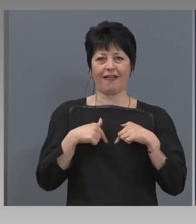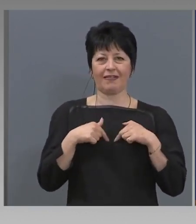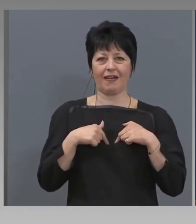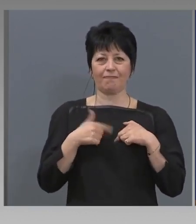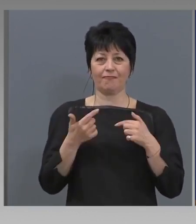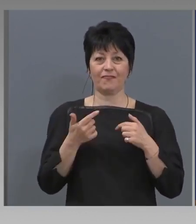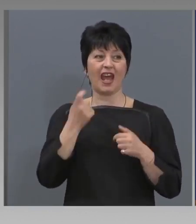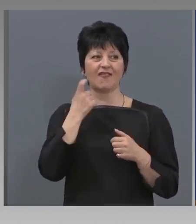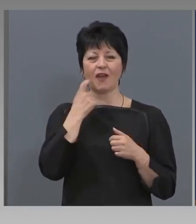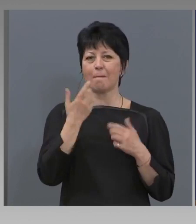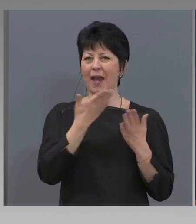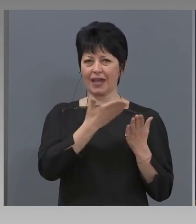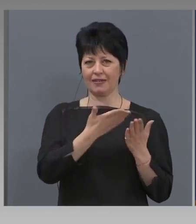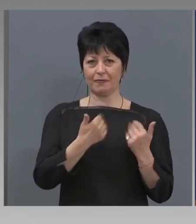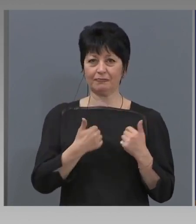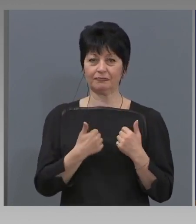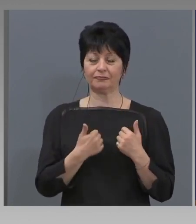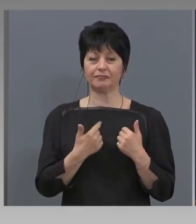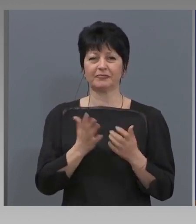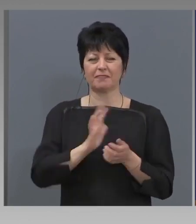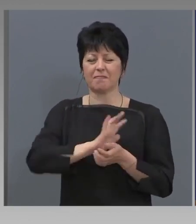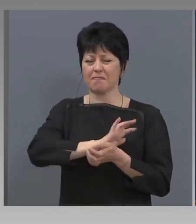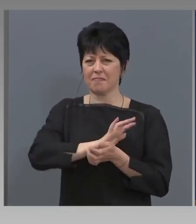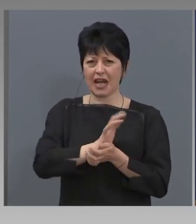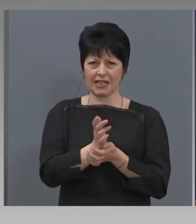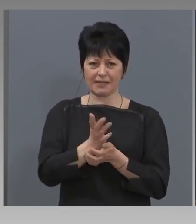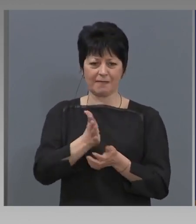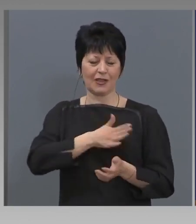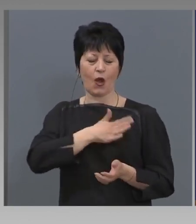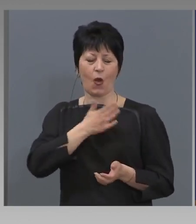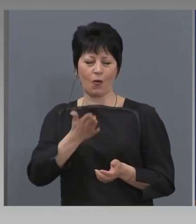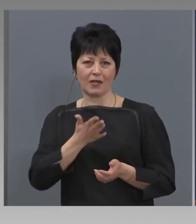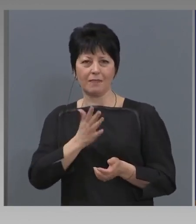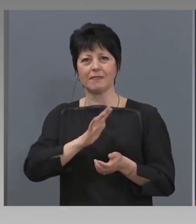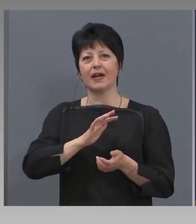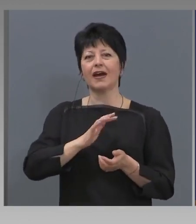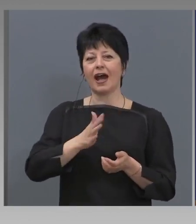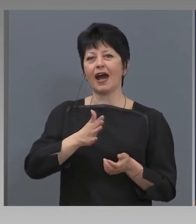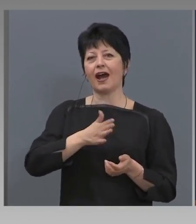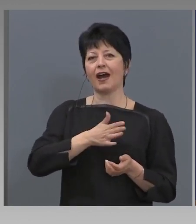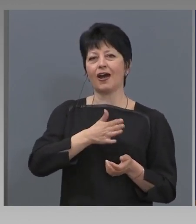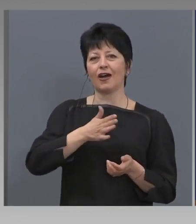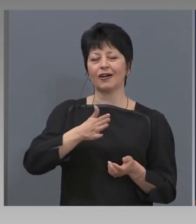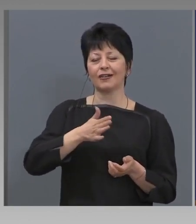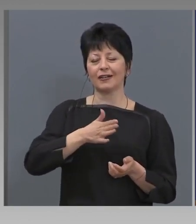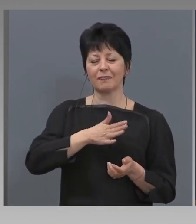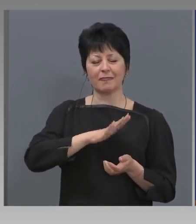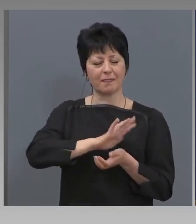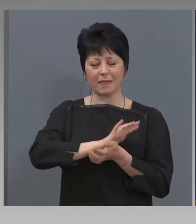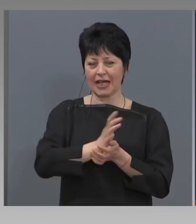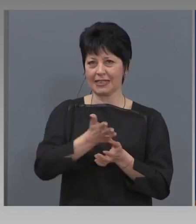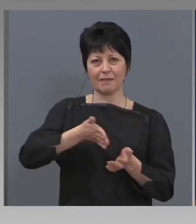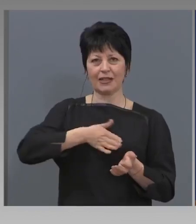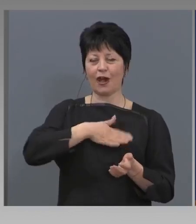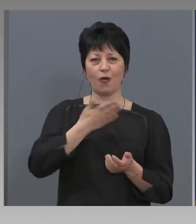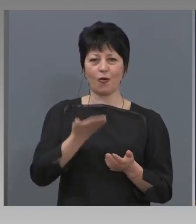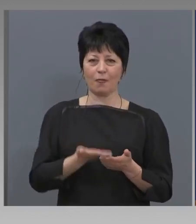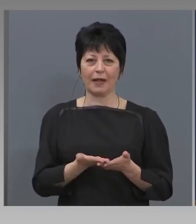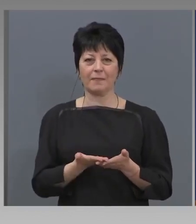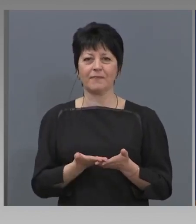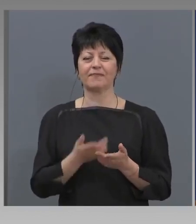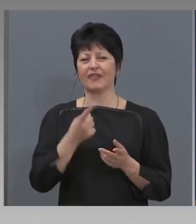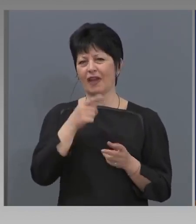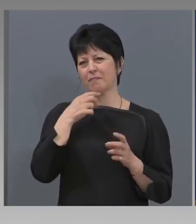банки казват мразим да умрем, ама умрем да мразим. И това е във всички нас.